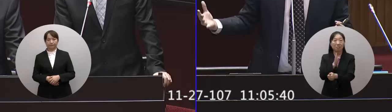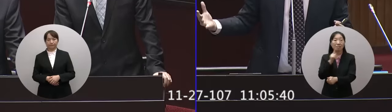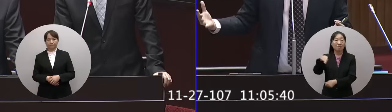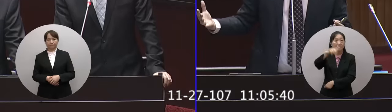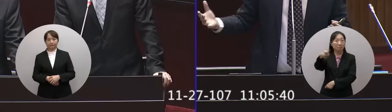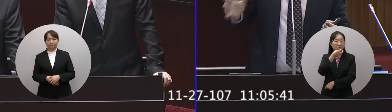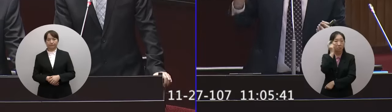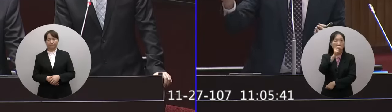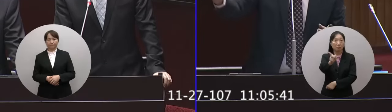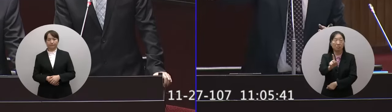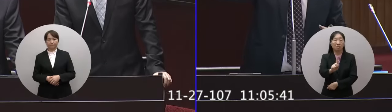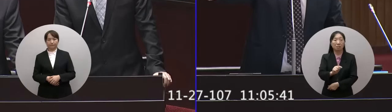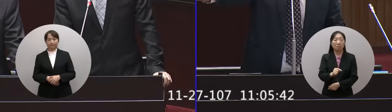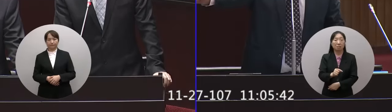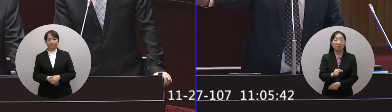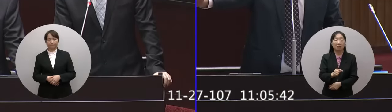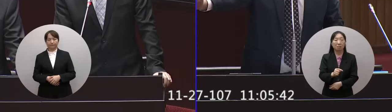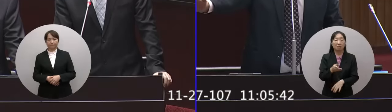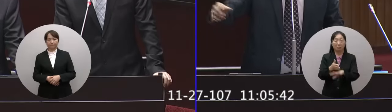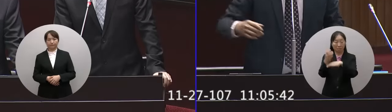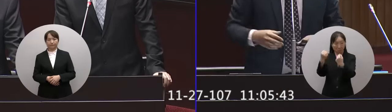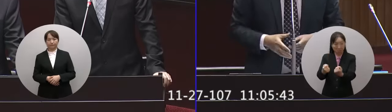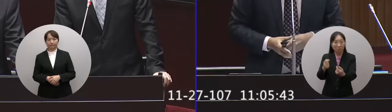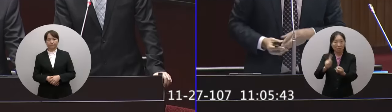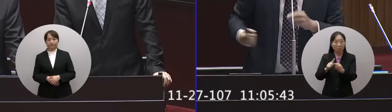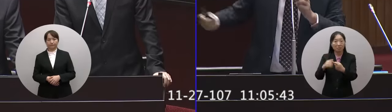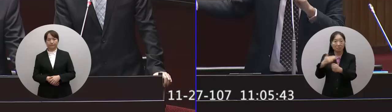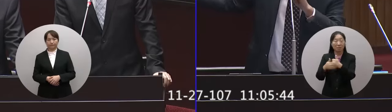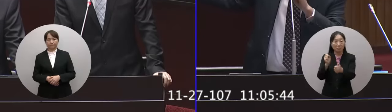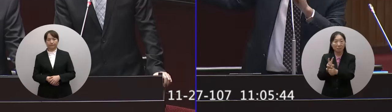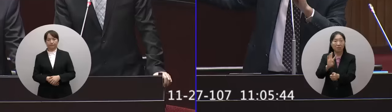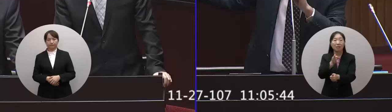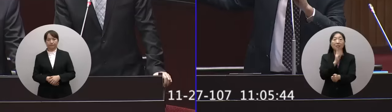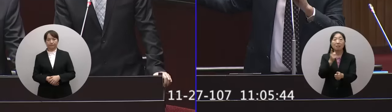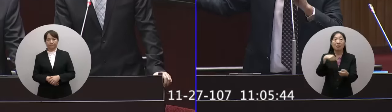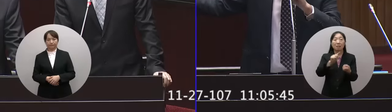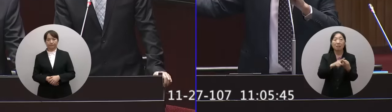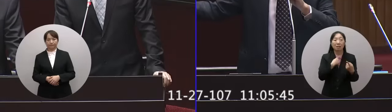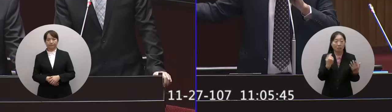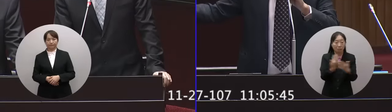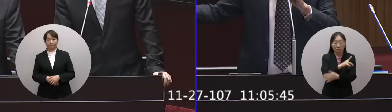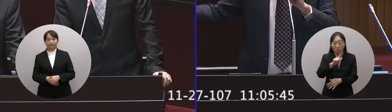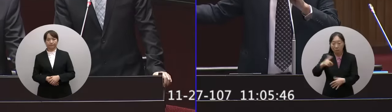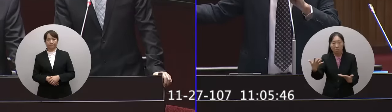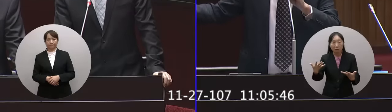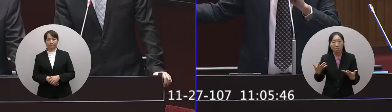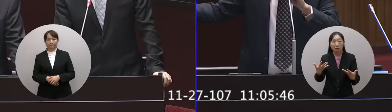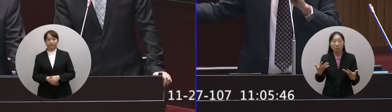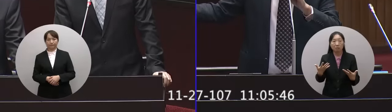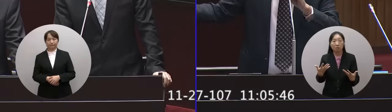發現你要進去做六年的大保養但是該有的零件根本沒有啊